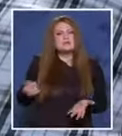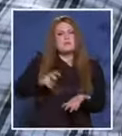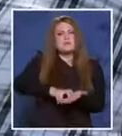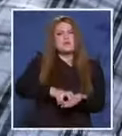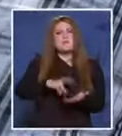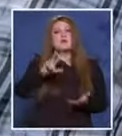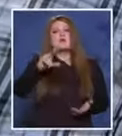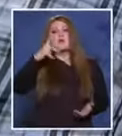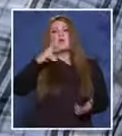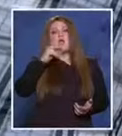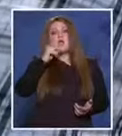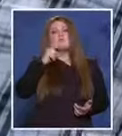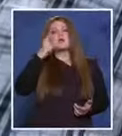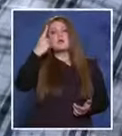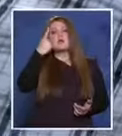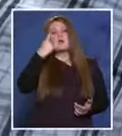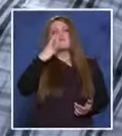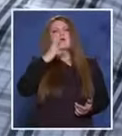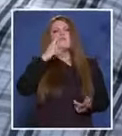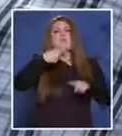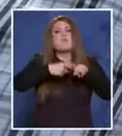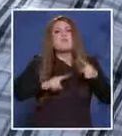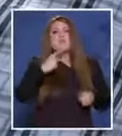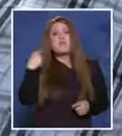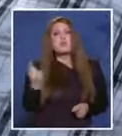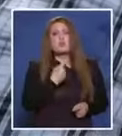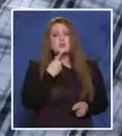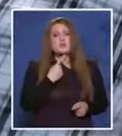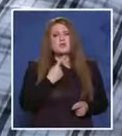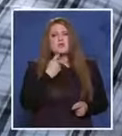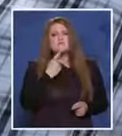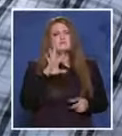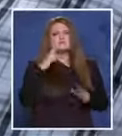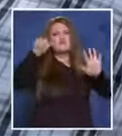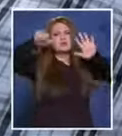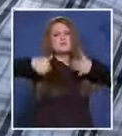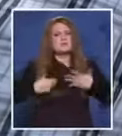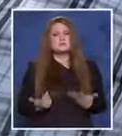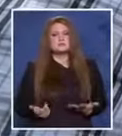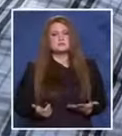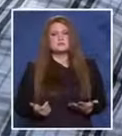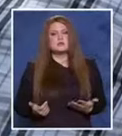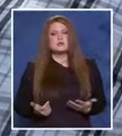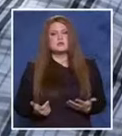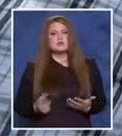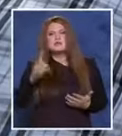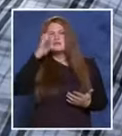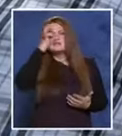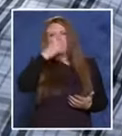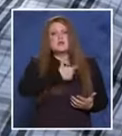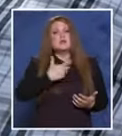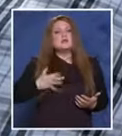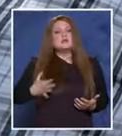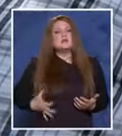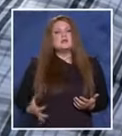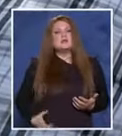Половин година съм... Да, ще извърши оглед и ще заснеме въществените доказателства. Отговарайте на въпроса. Да. Синините и